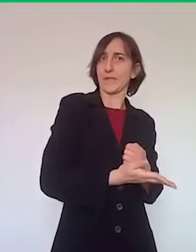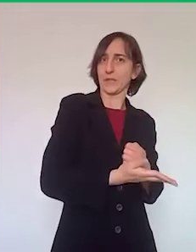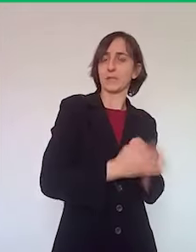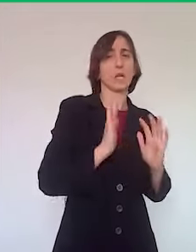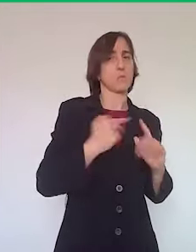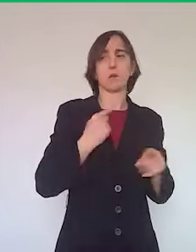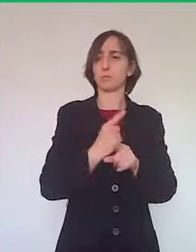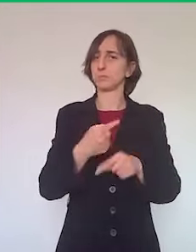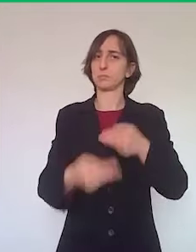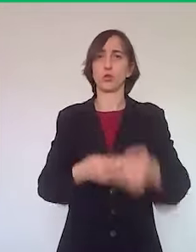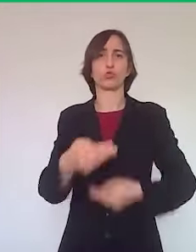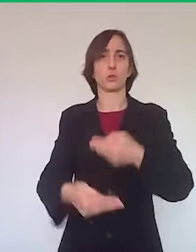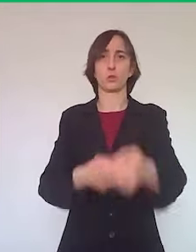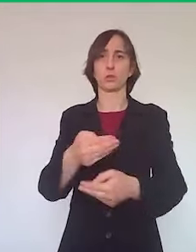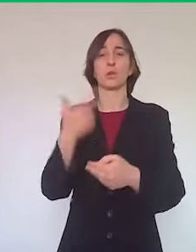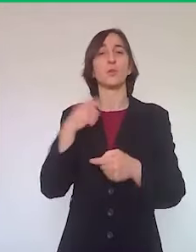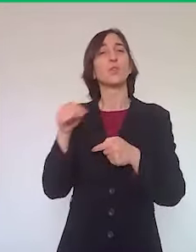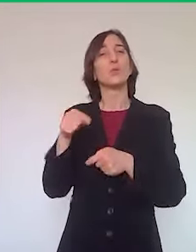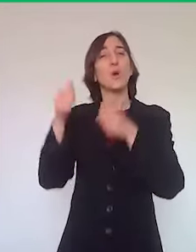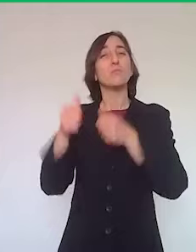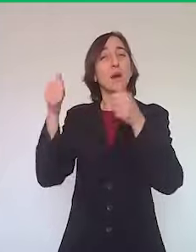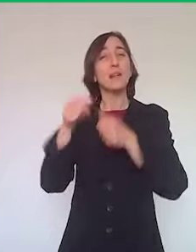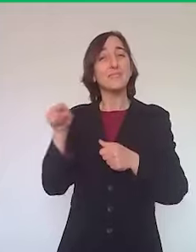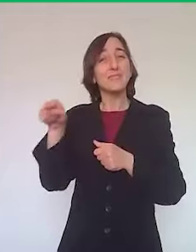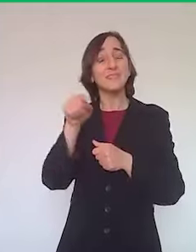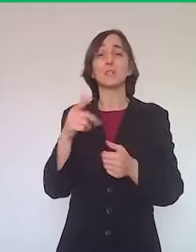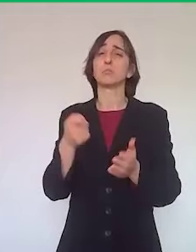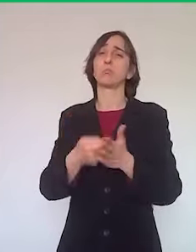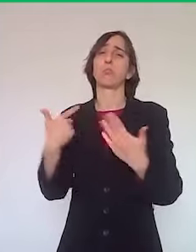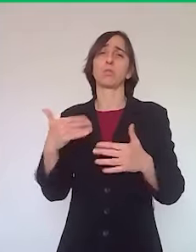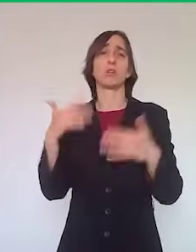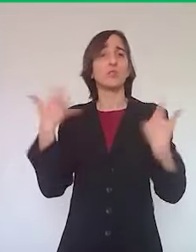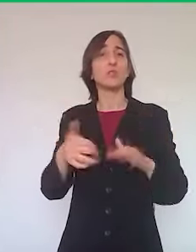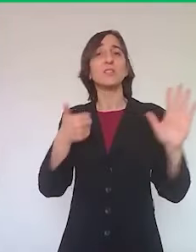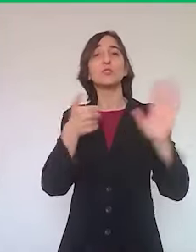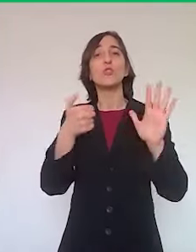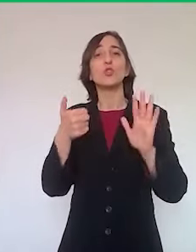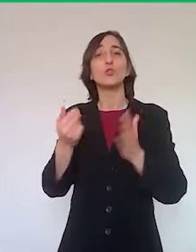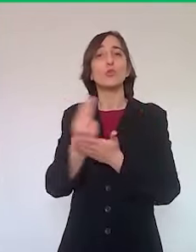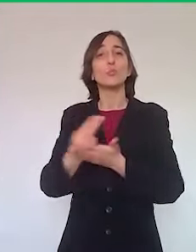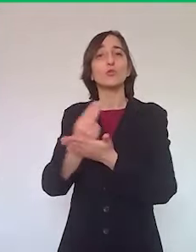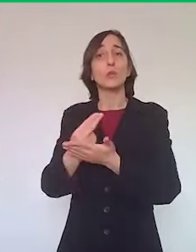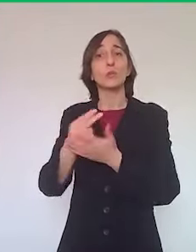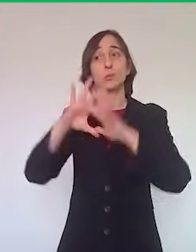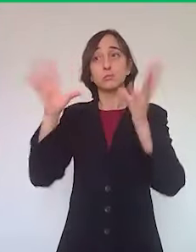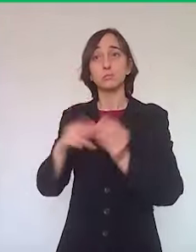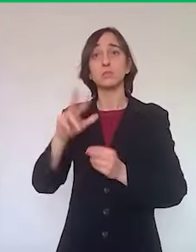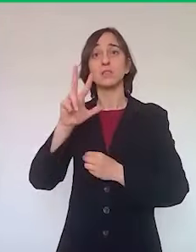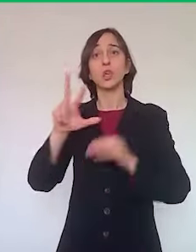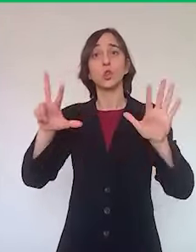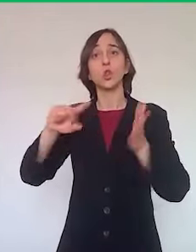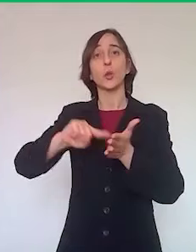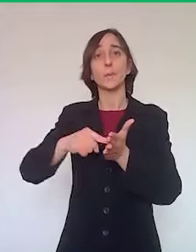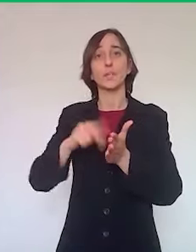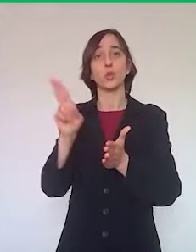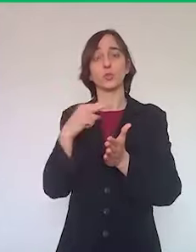in questi bandi che sono importantissimi, sono già stati approvati 600 progetti per circa 38 milioni di Euro che sono